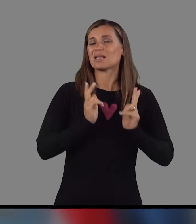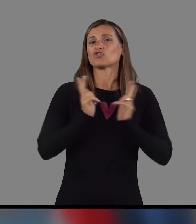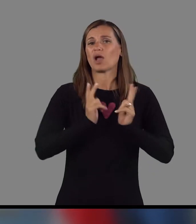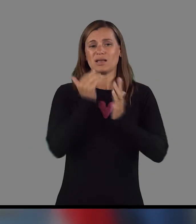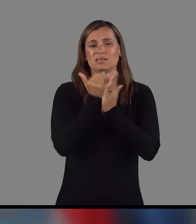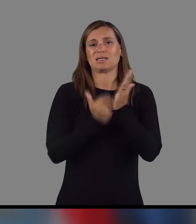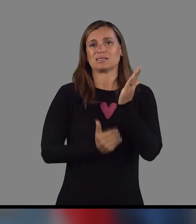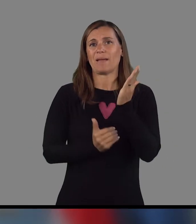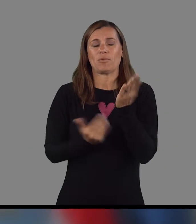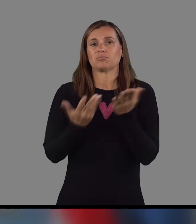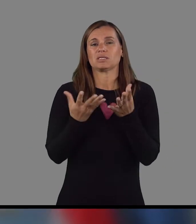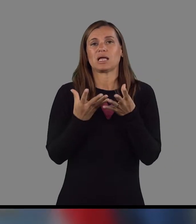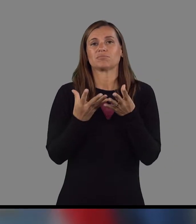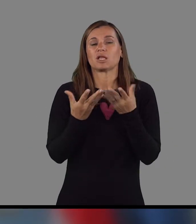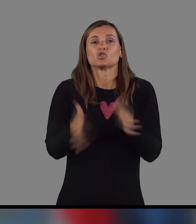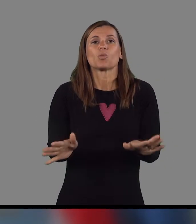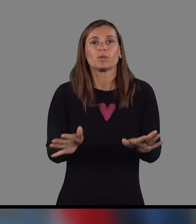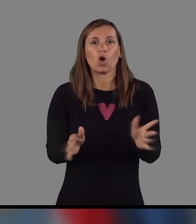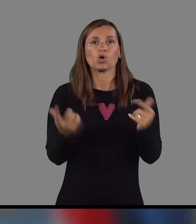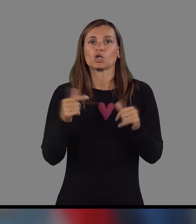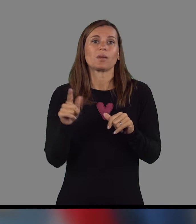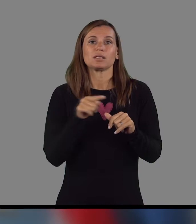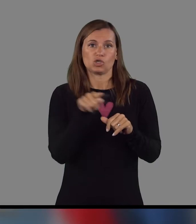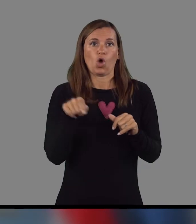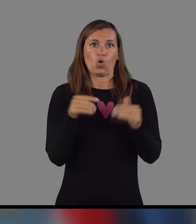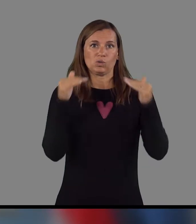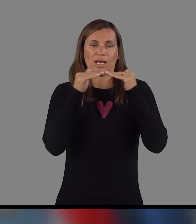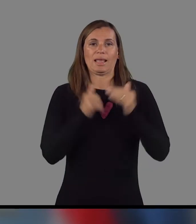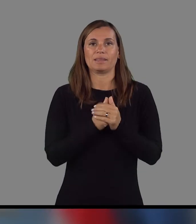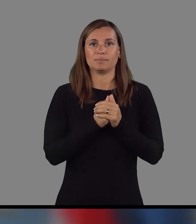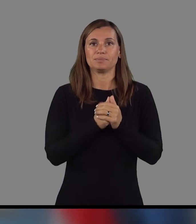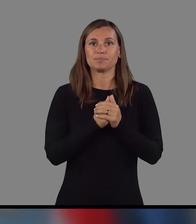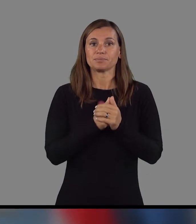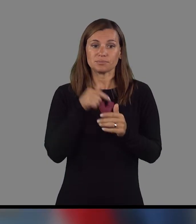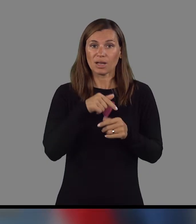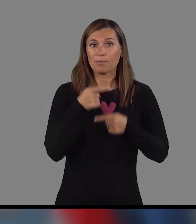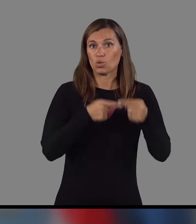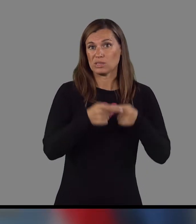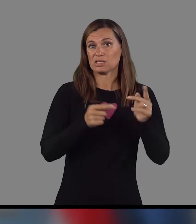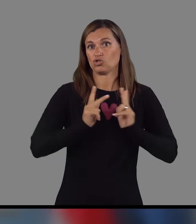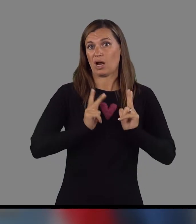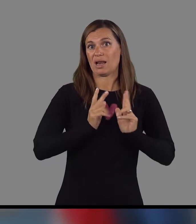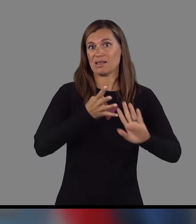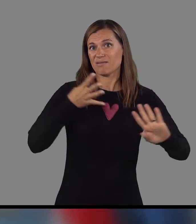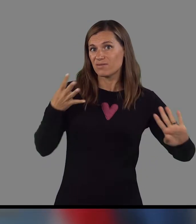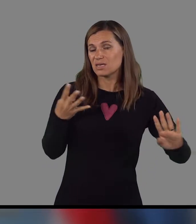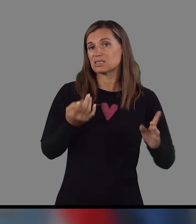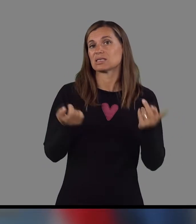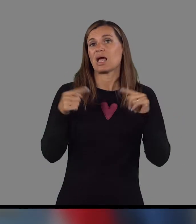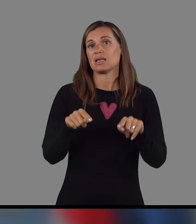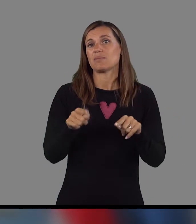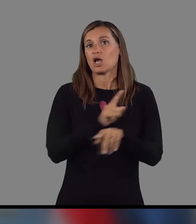seznamih izgubijo oziroma niso med sabo usklajeni. Sam proces čakalnih vrst ali pa,